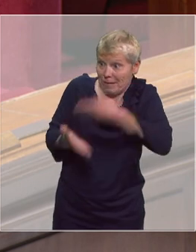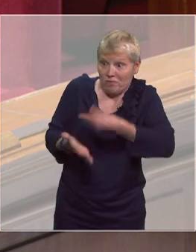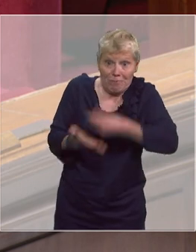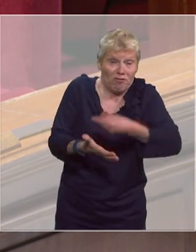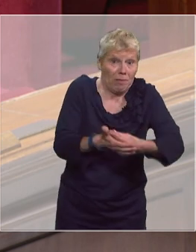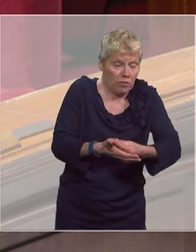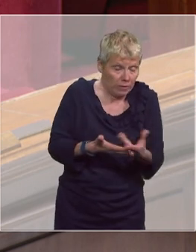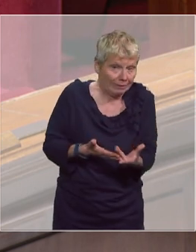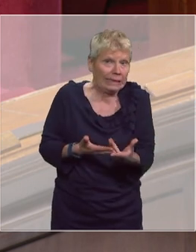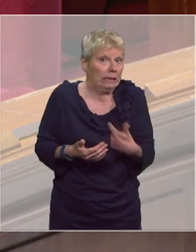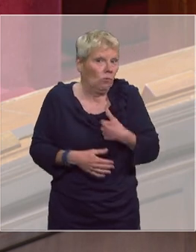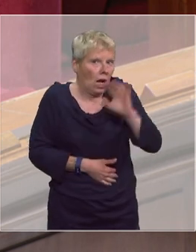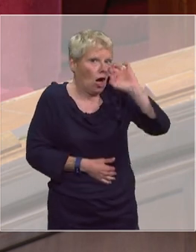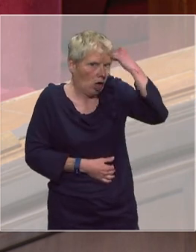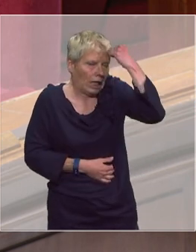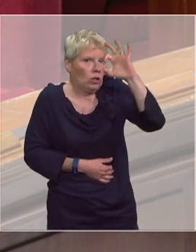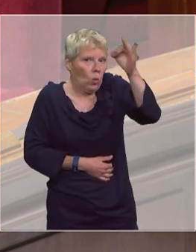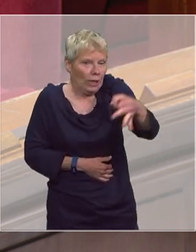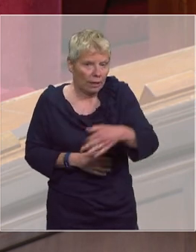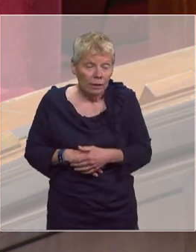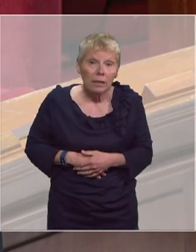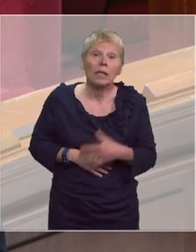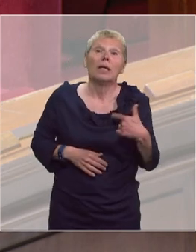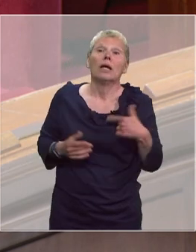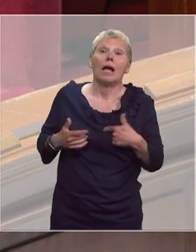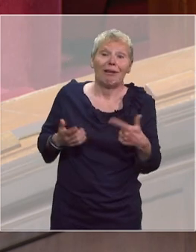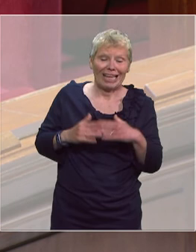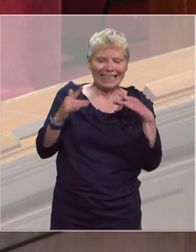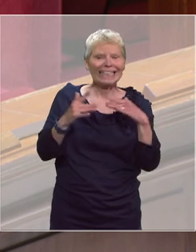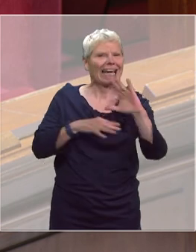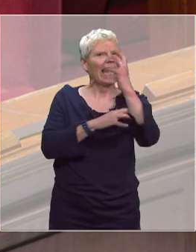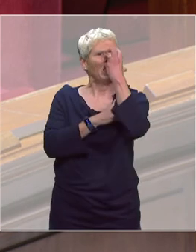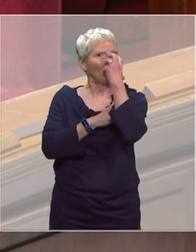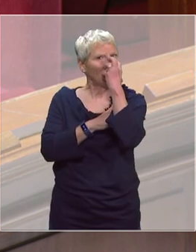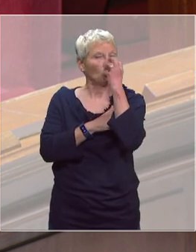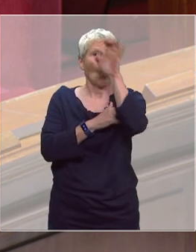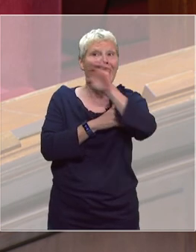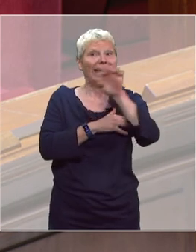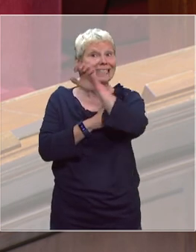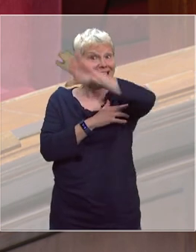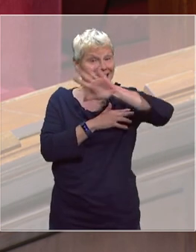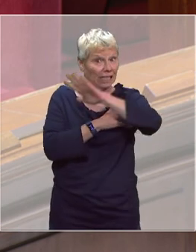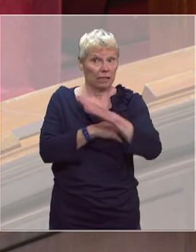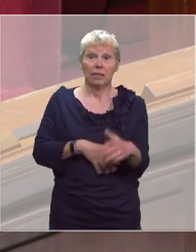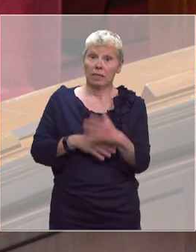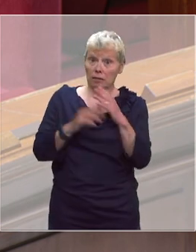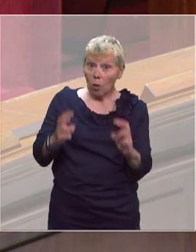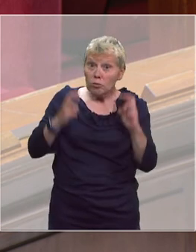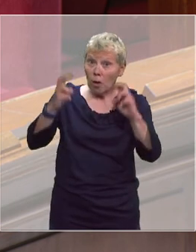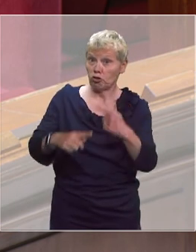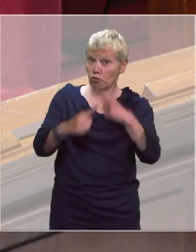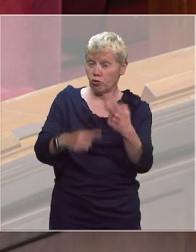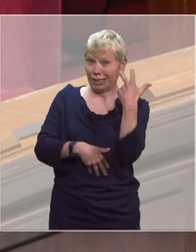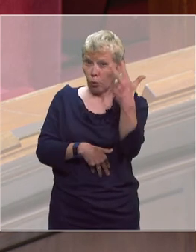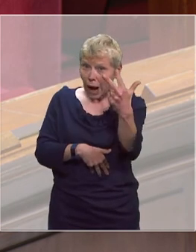croyez bien que je le regrette. Nous avons multiplié par trois les lits de réanimation dans les hôpitaux de la région du Grand Est, monsieur Coquerel. Ça veut dire que quand vous multipliez par